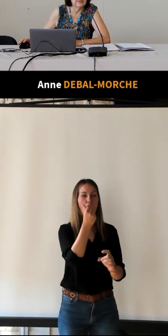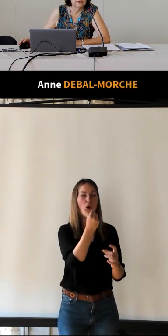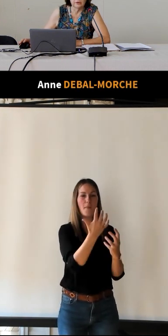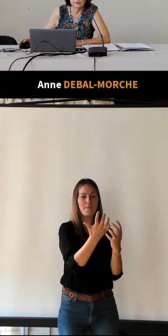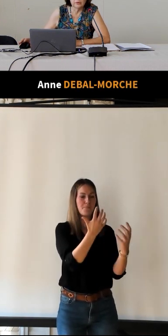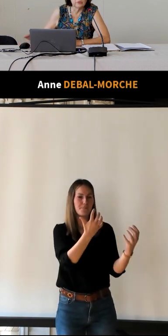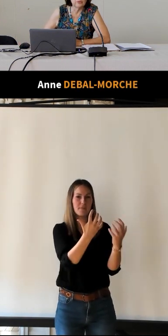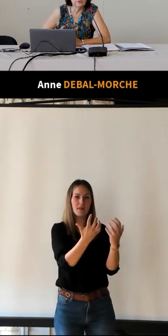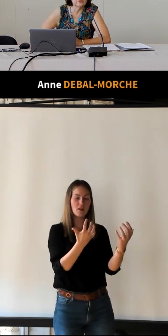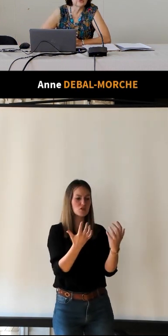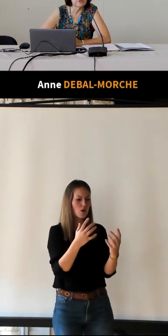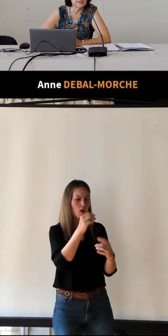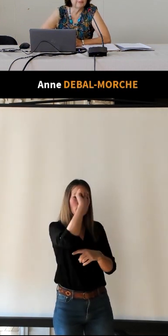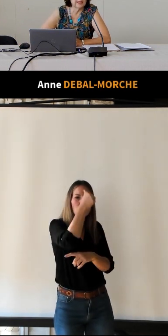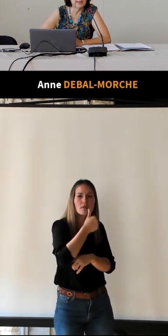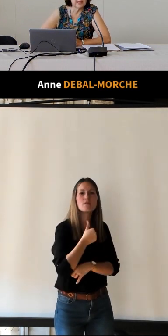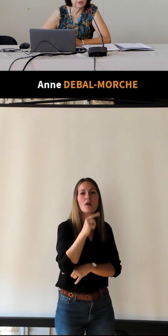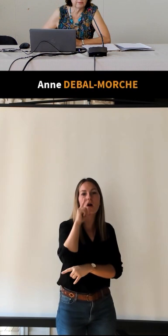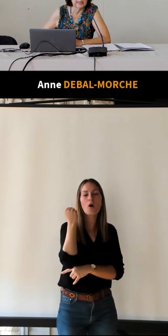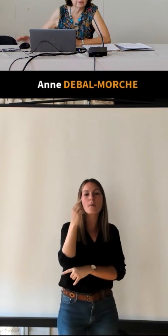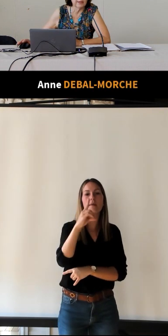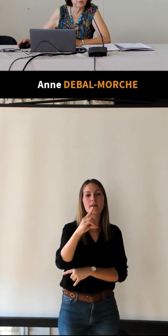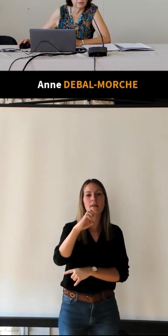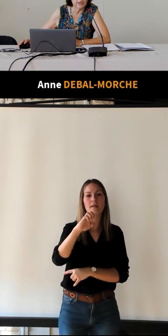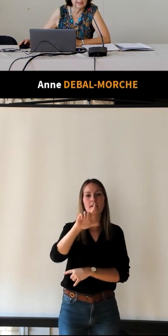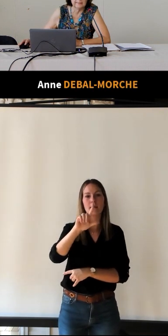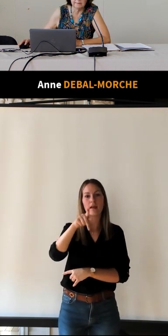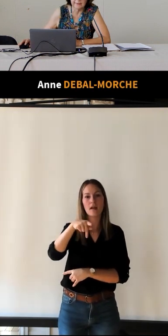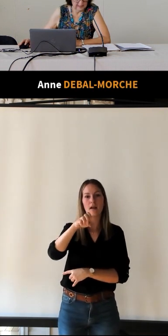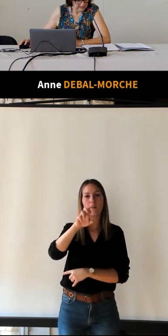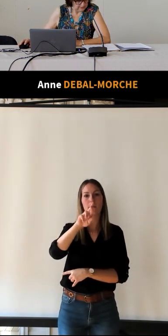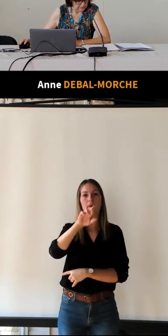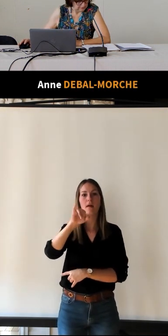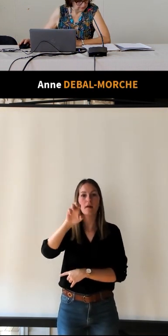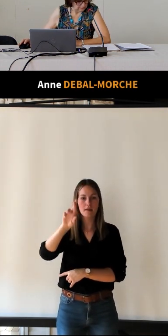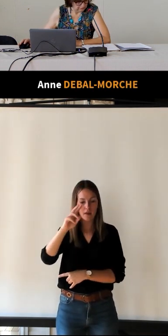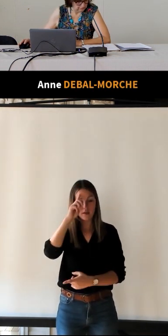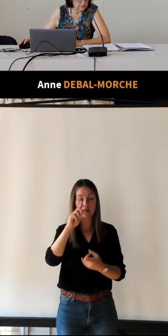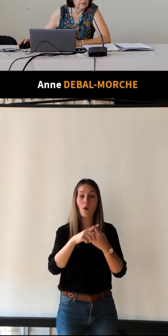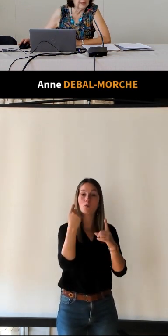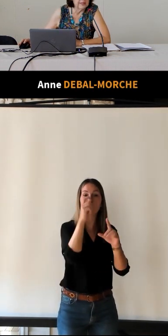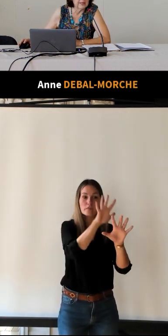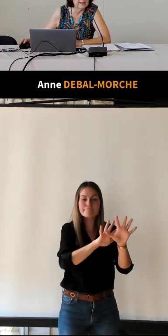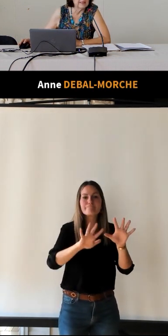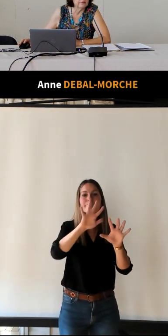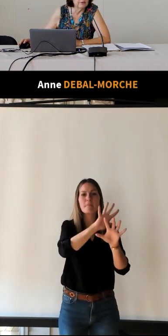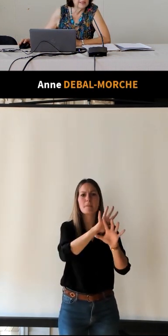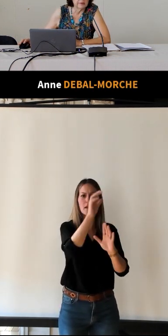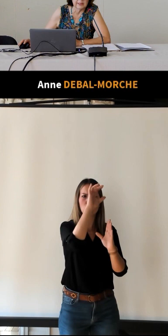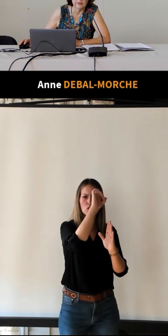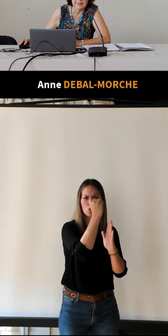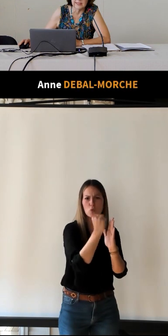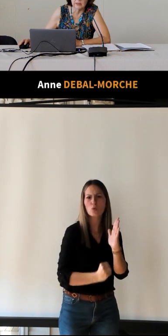d'une sculpture de Georges Delperrier qui représente la tour Angèle, une sculpture qui avait été réalisée en